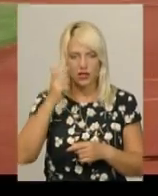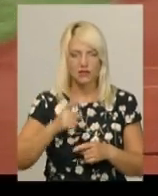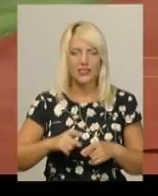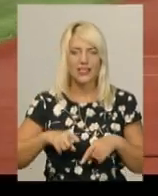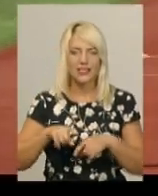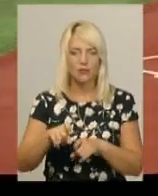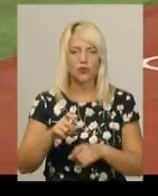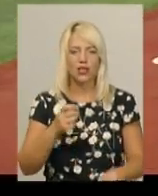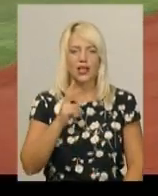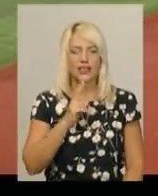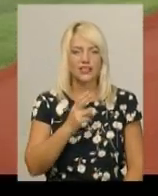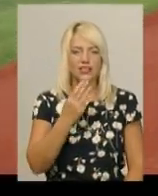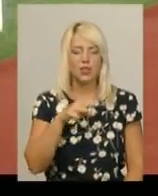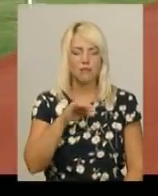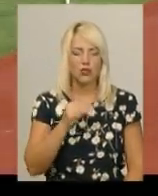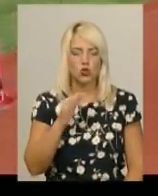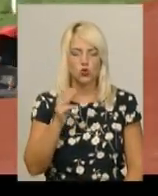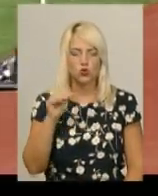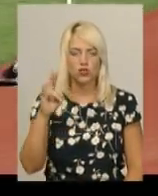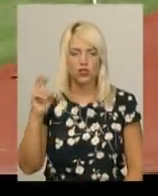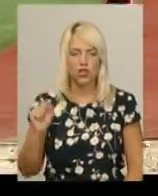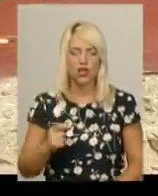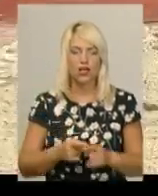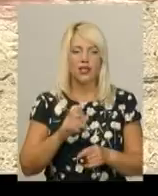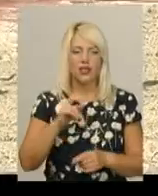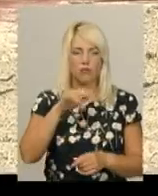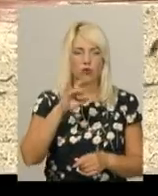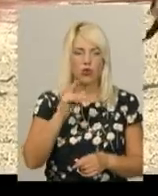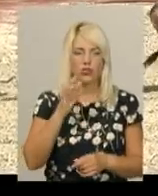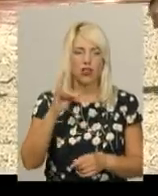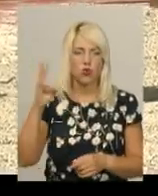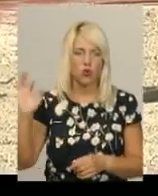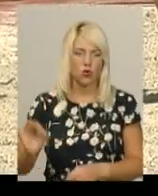Крістіна Гришутіна із трибун у висоту з Херсонщини Андрій Проценко.